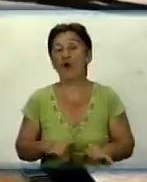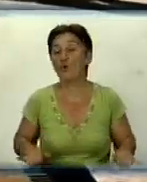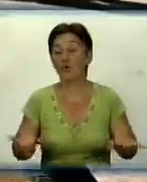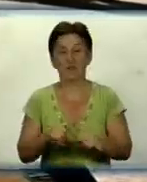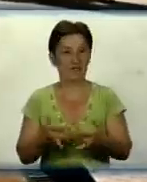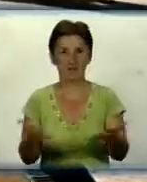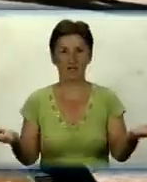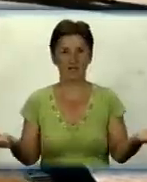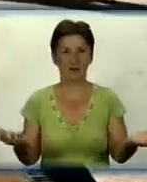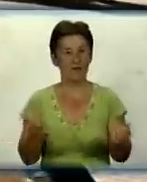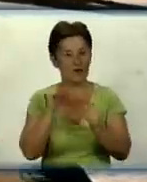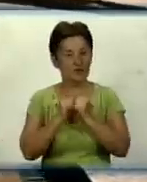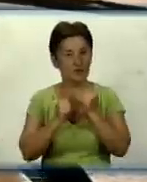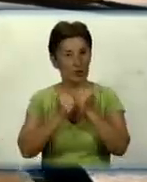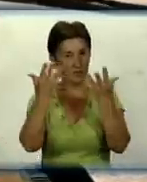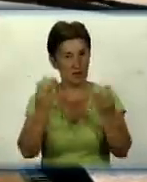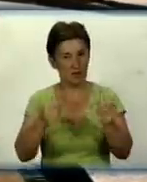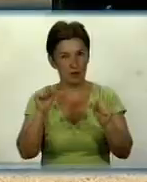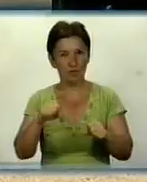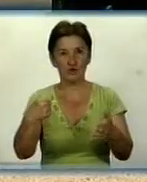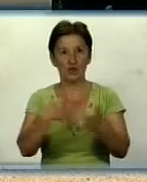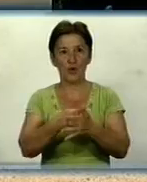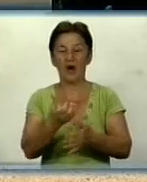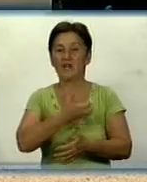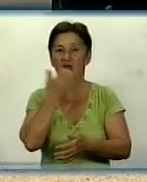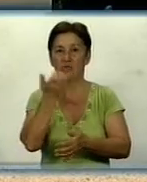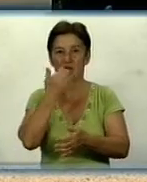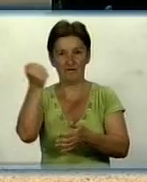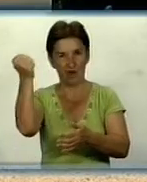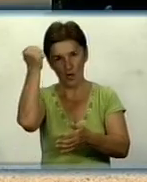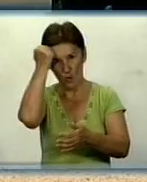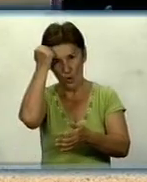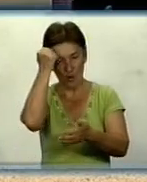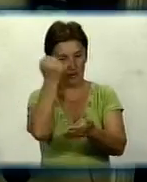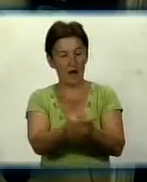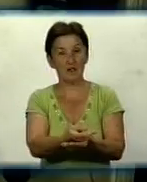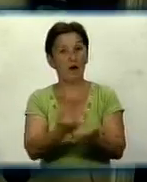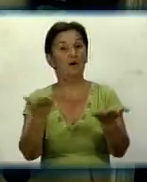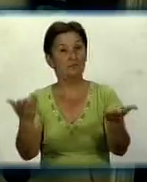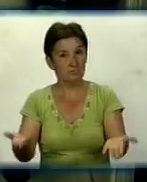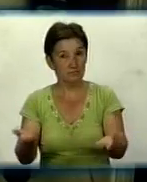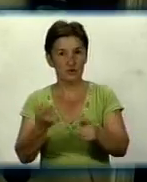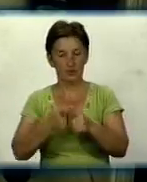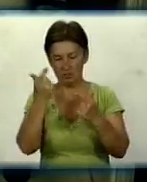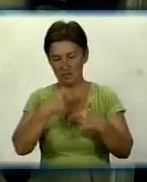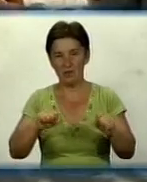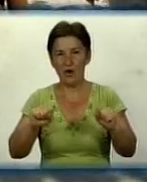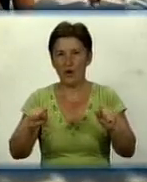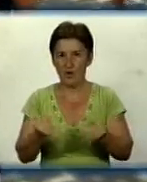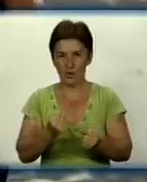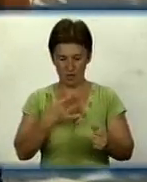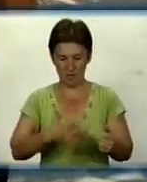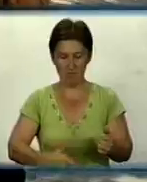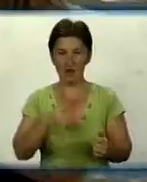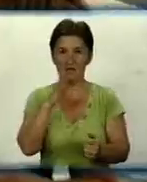Щоденне перебування на сонці може призвести до теплових ударів, застерігають лікарі. Аби обезпечити себе, радять вживати прохолодну мінеральну